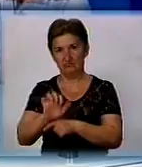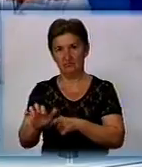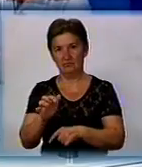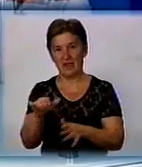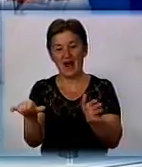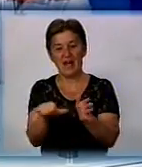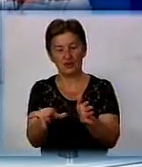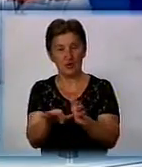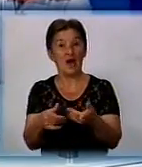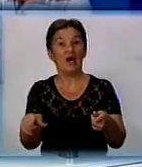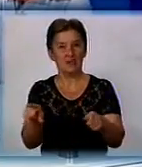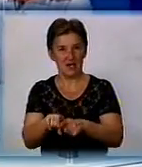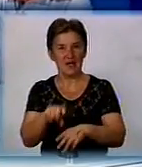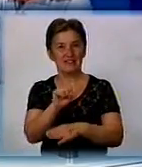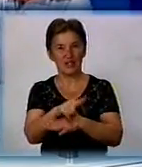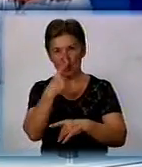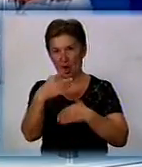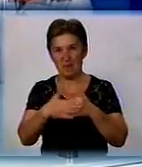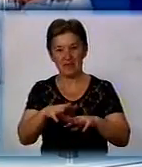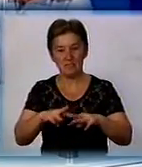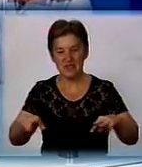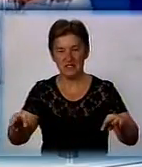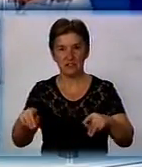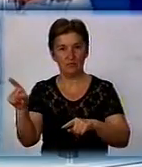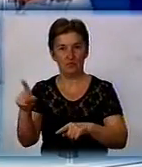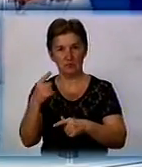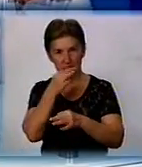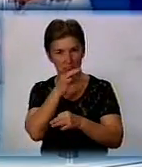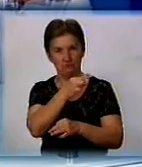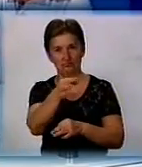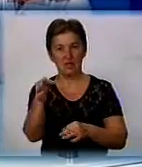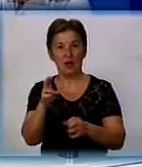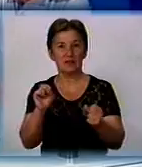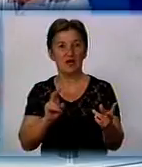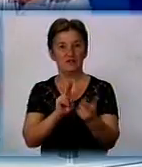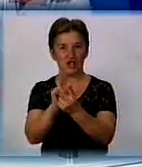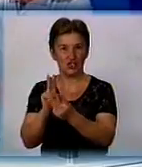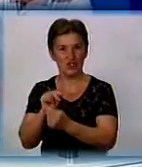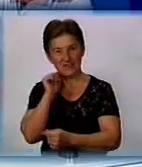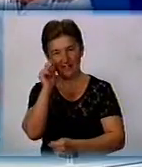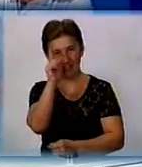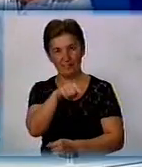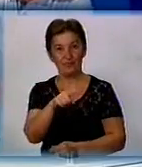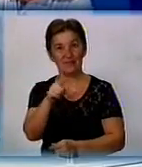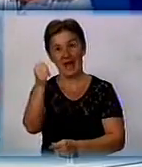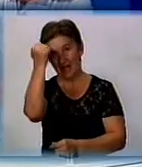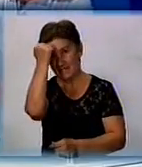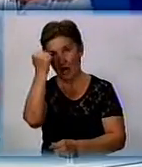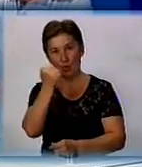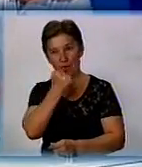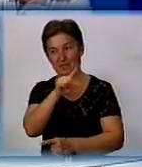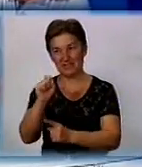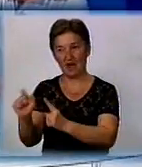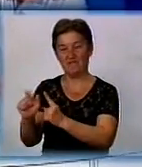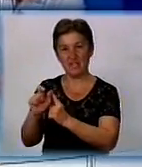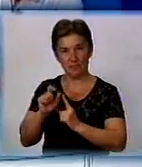задача стоїть перед міністром, і він мене попросив, щоб я її озвучив на встречі завтра в Олександрів. Дякую вам за ваші відповіді. На жаль, наш час вже